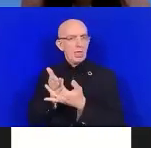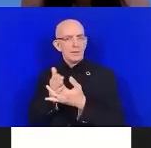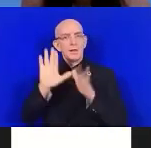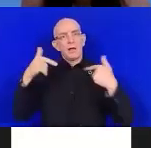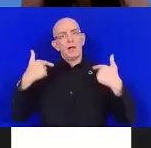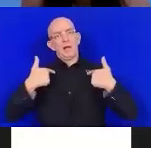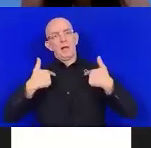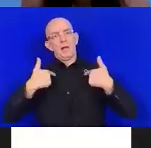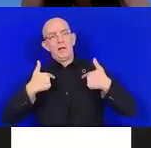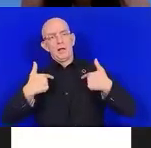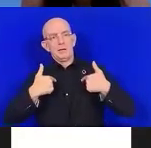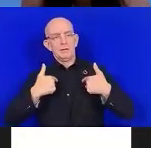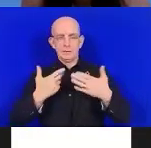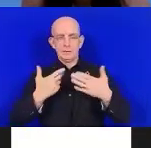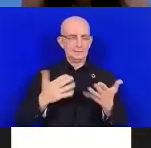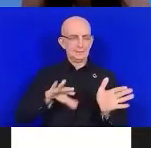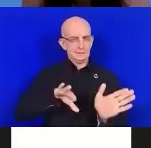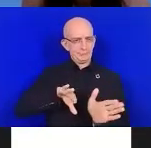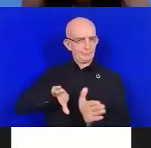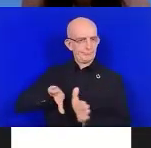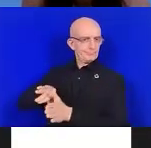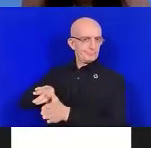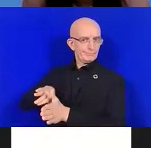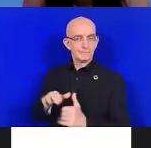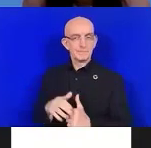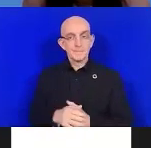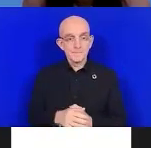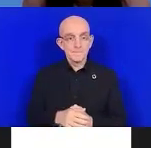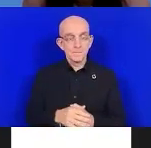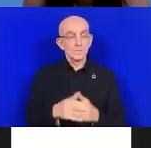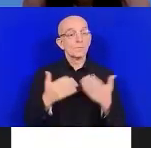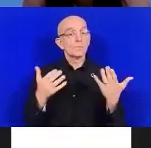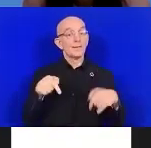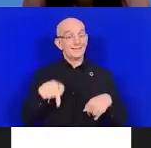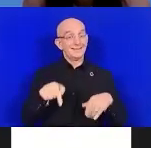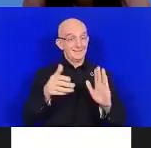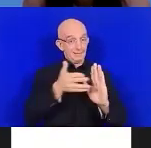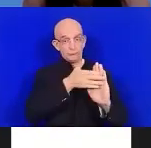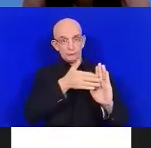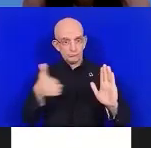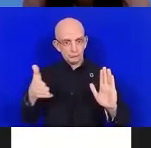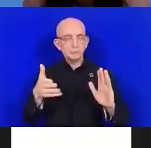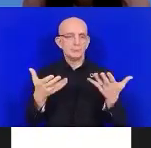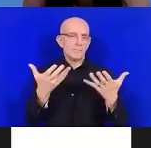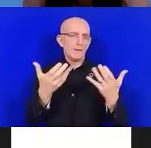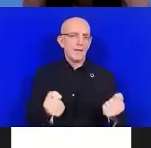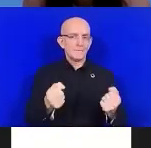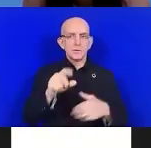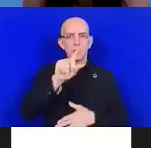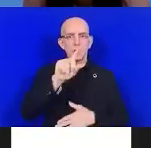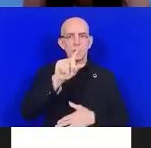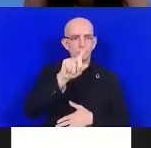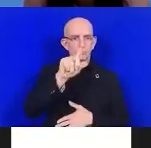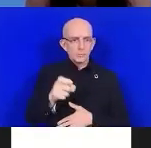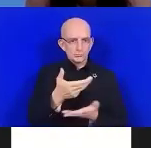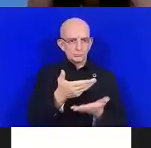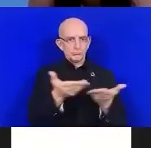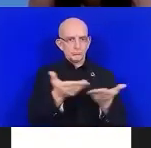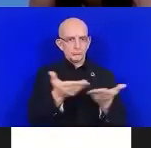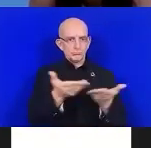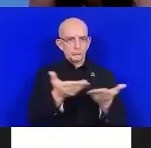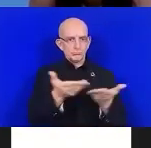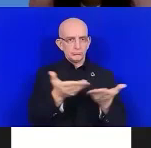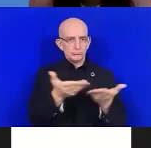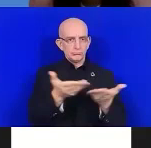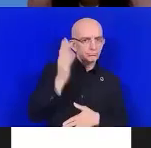souhaitons que toutes les questions sont également les bienvenues venant des participants. Et nous vous prions de sélectionner l'option